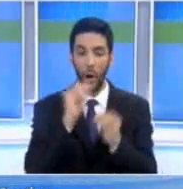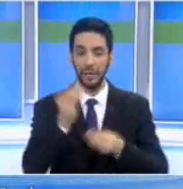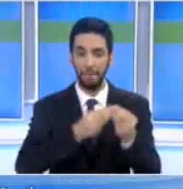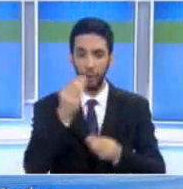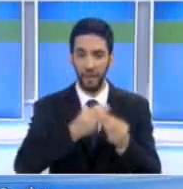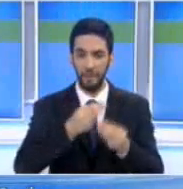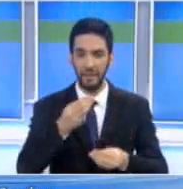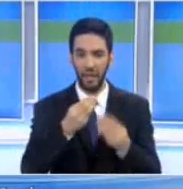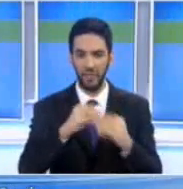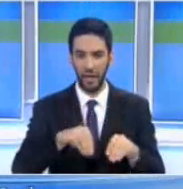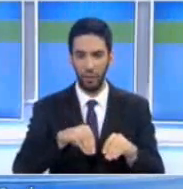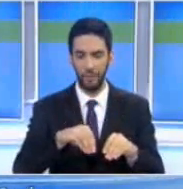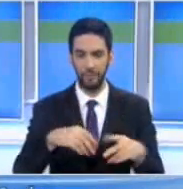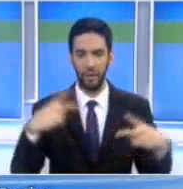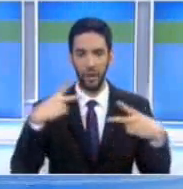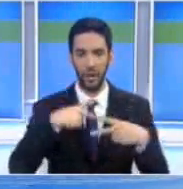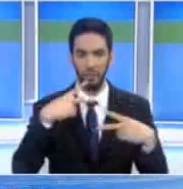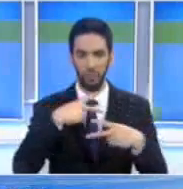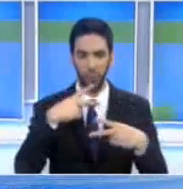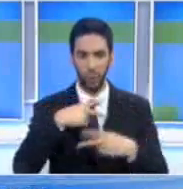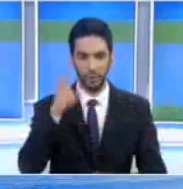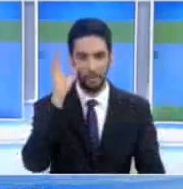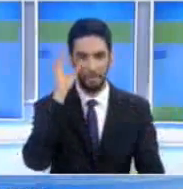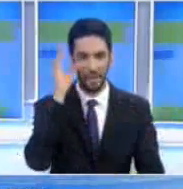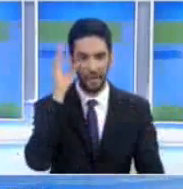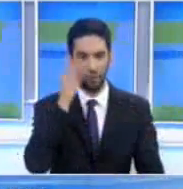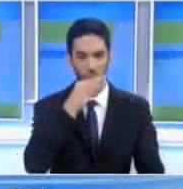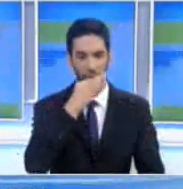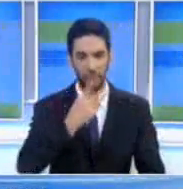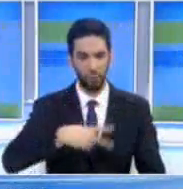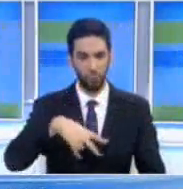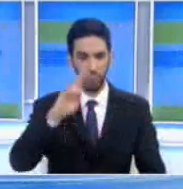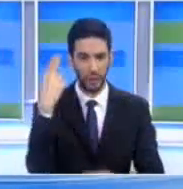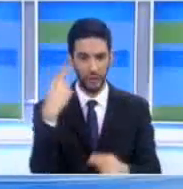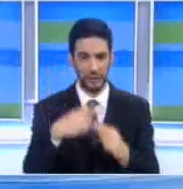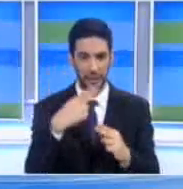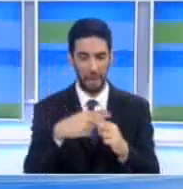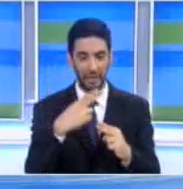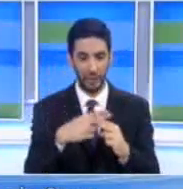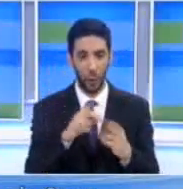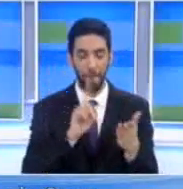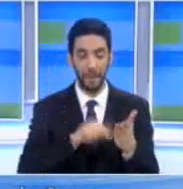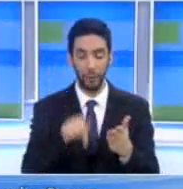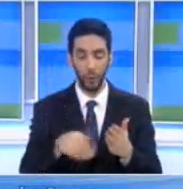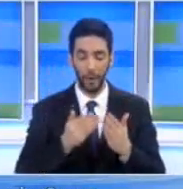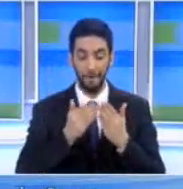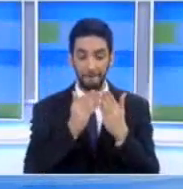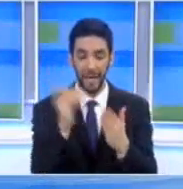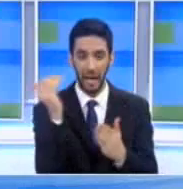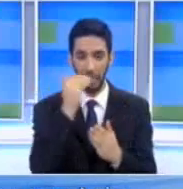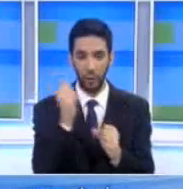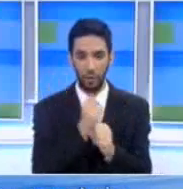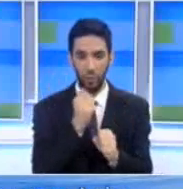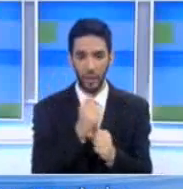αντιμετωπιστούν με άμεσο τρόπο τα προβλήματα που παρουσιάστηκαν Το πιο σημαντικό πρόσθεση ο Υπουργός